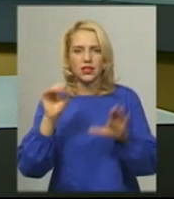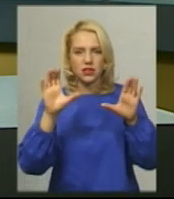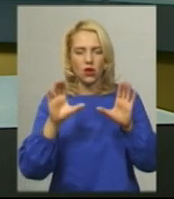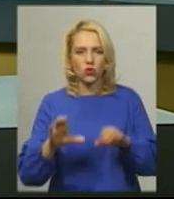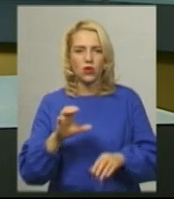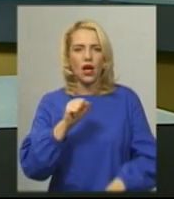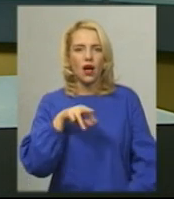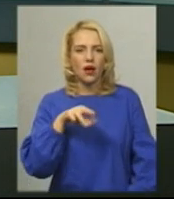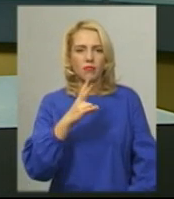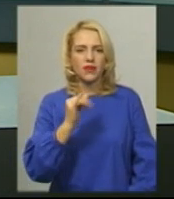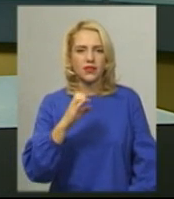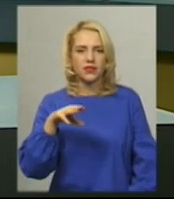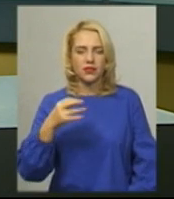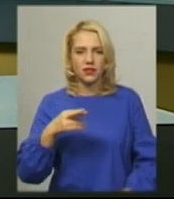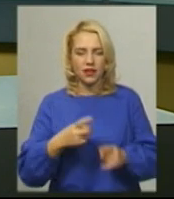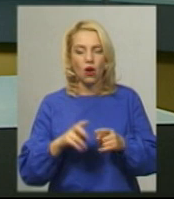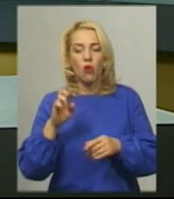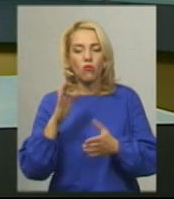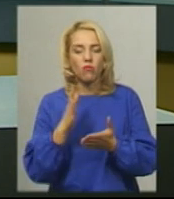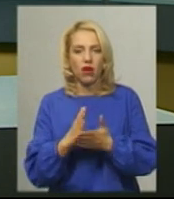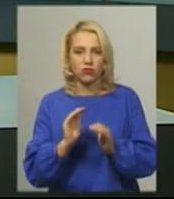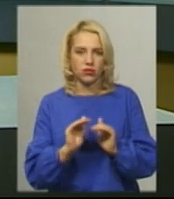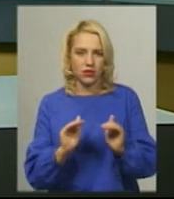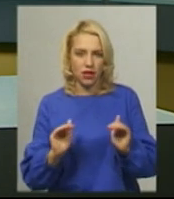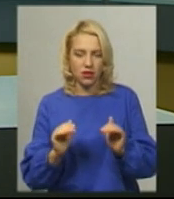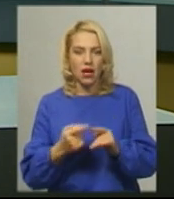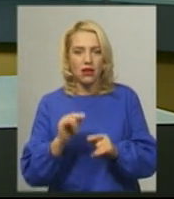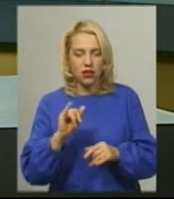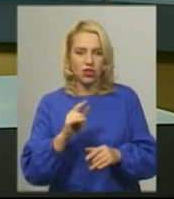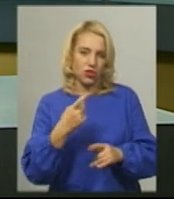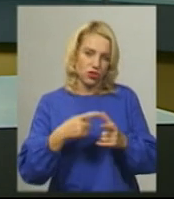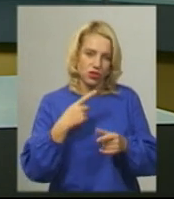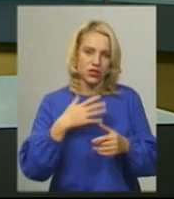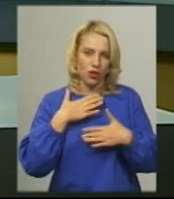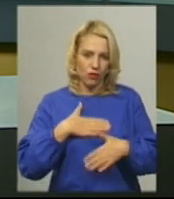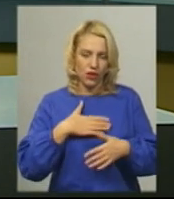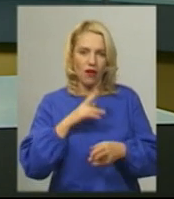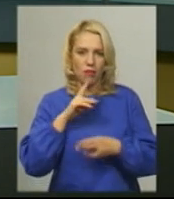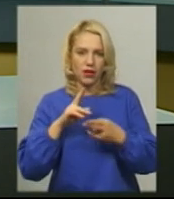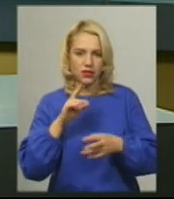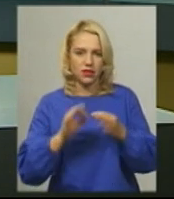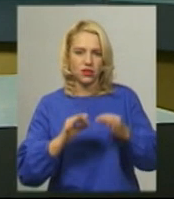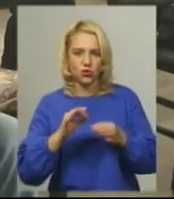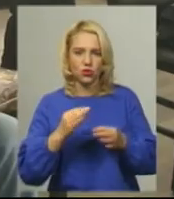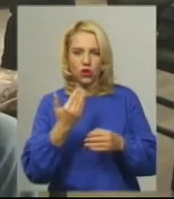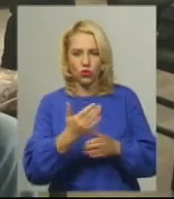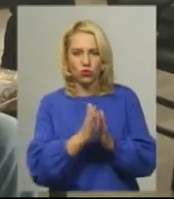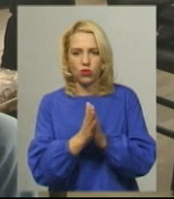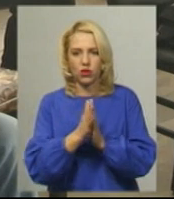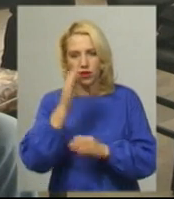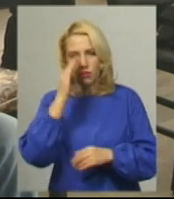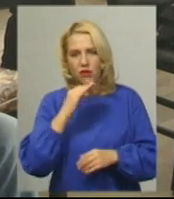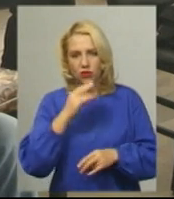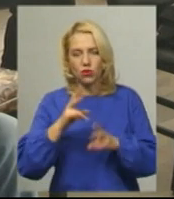неповнолітніх дітей. Чи задовольнив Хмельницький апеляційний суд звернення Василя Цюха, дізнавалась Анастасія Збродова. Батько